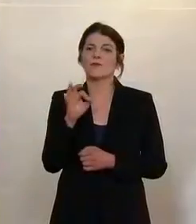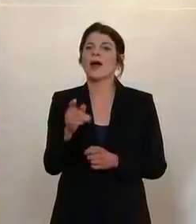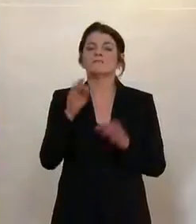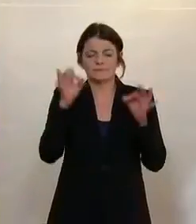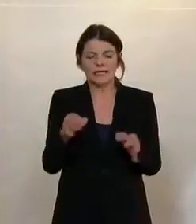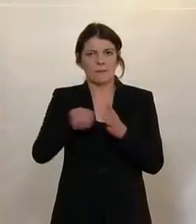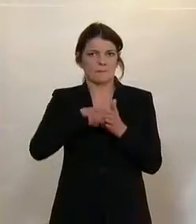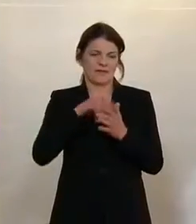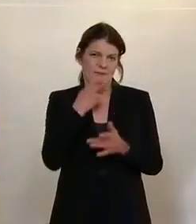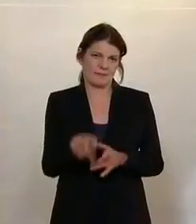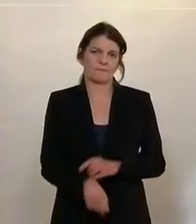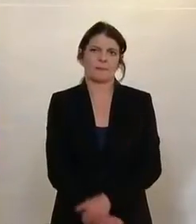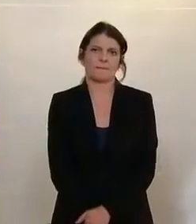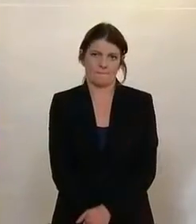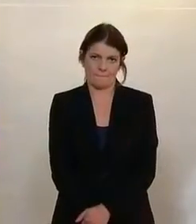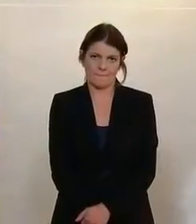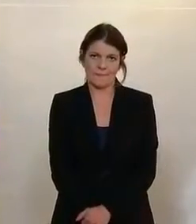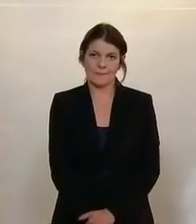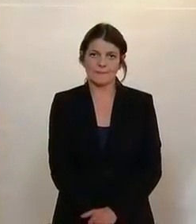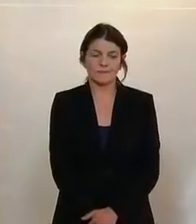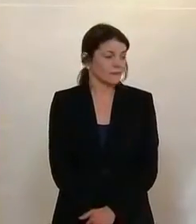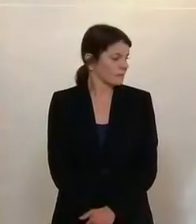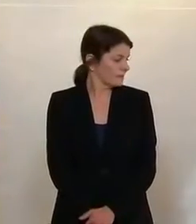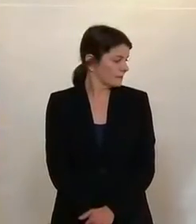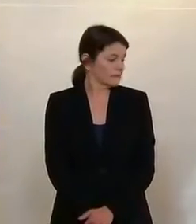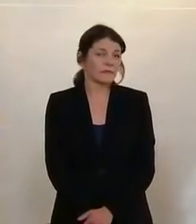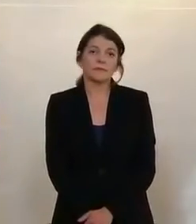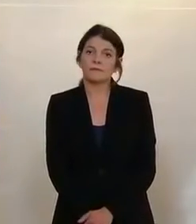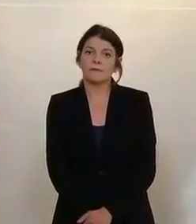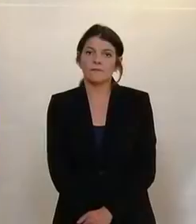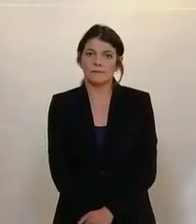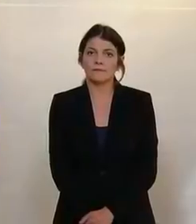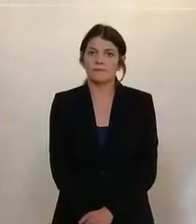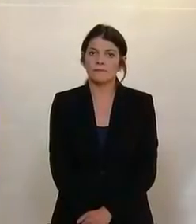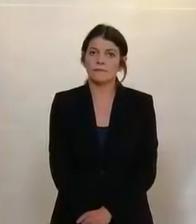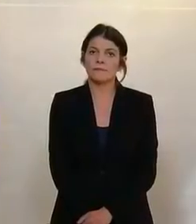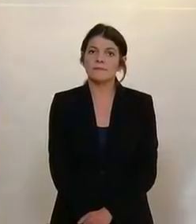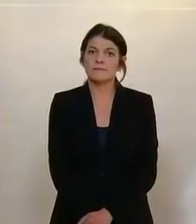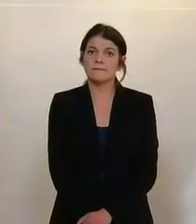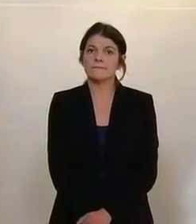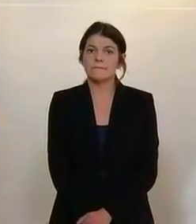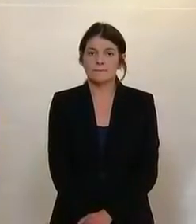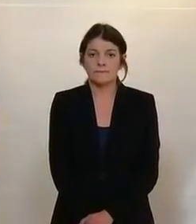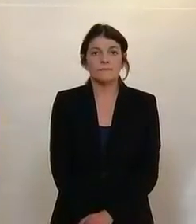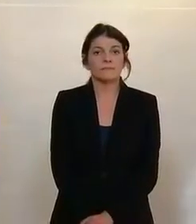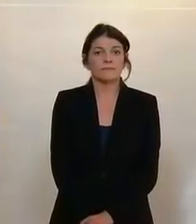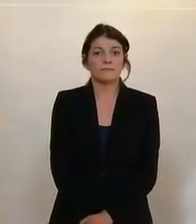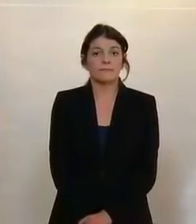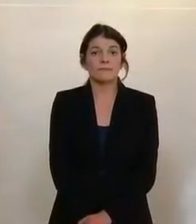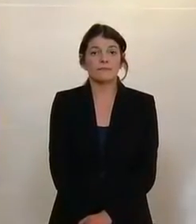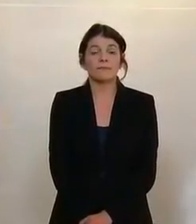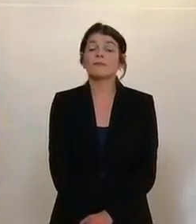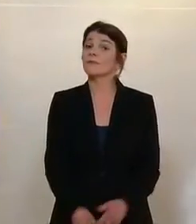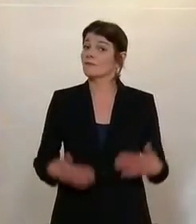Die vorerst letzte Redner zu diesem Tagesordnungspunkt. Ah, Philipp Schrangl, FPÖ, hat sich erneut zu Wort